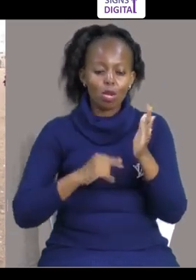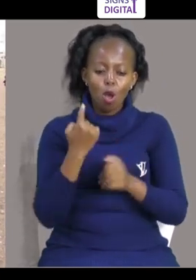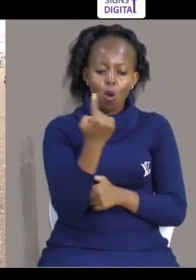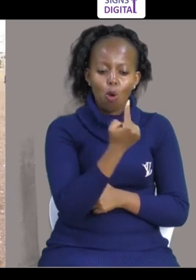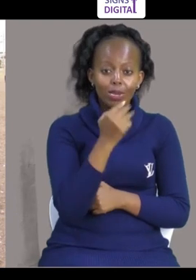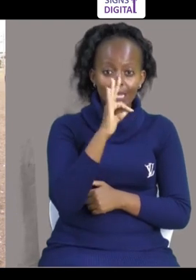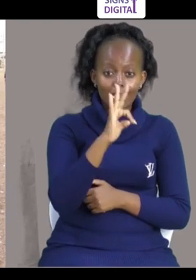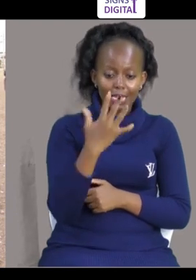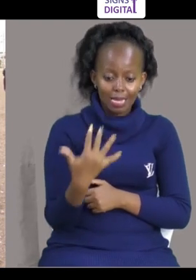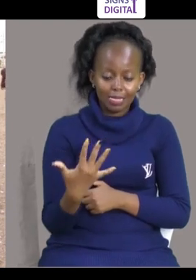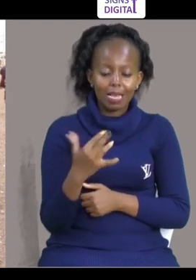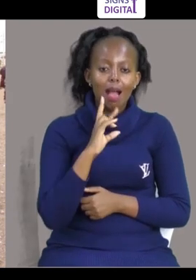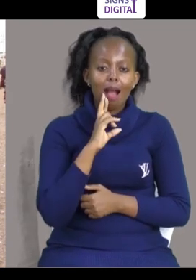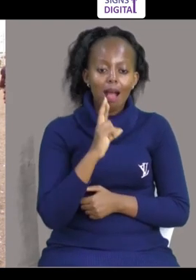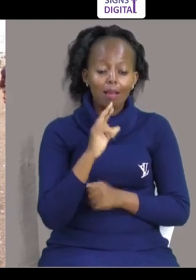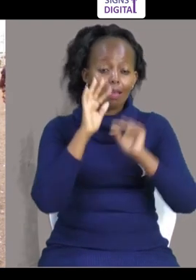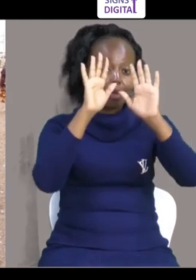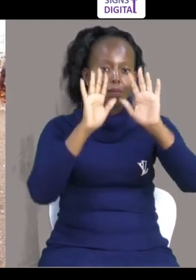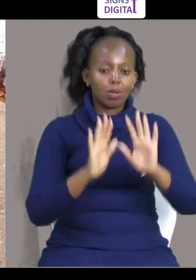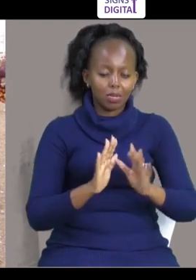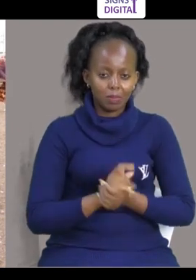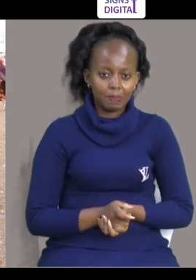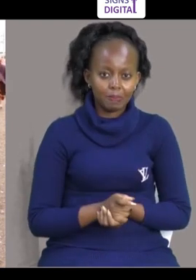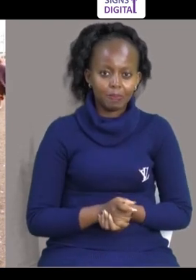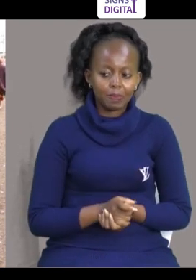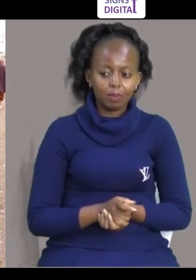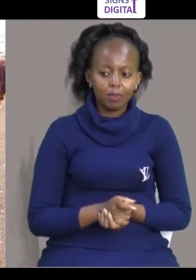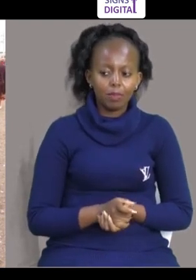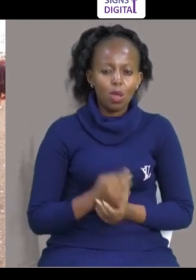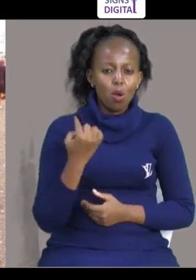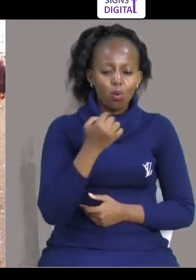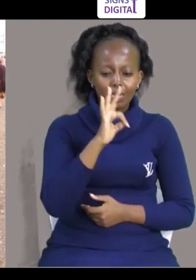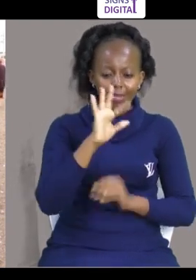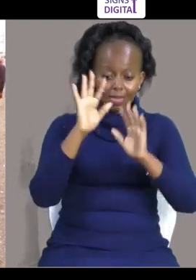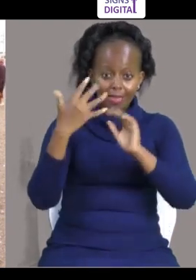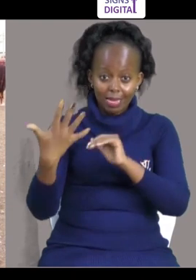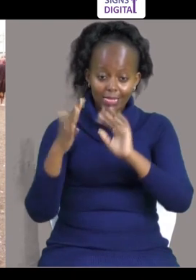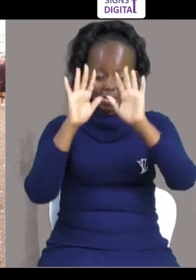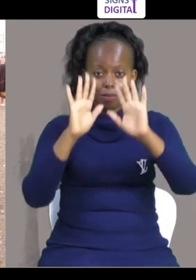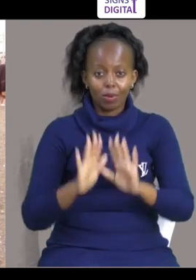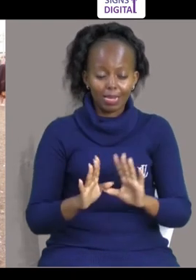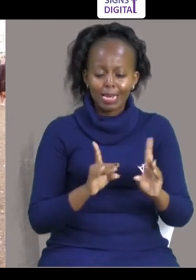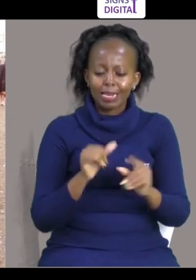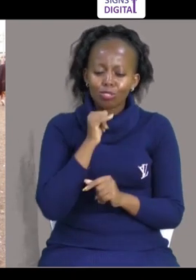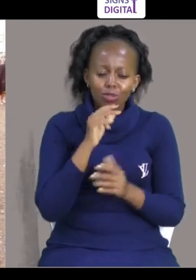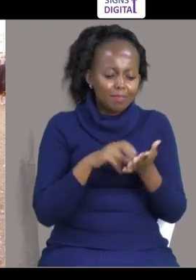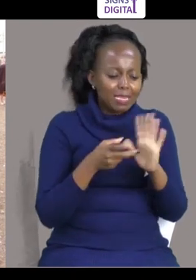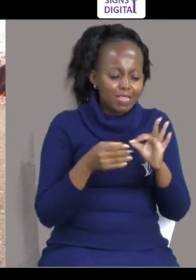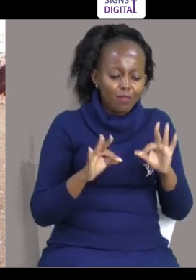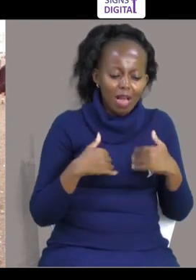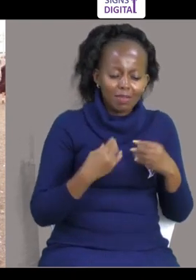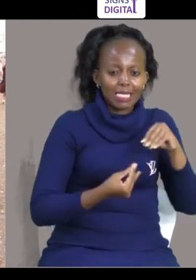Na inasema hivi Only three things Are important Nitu tatu